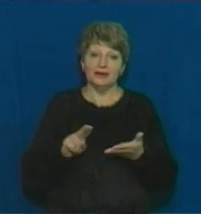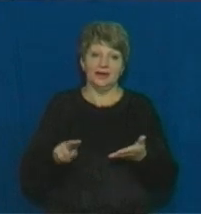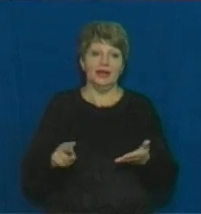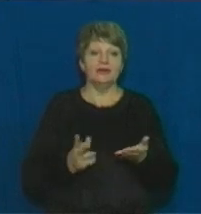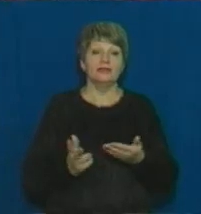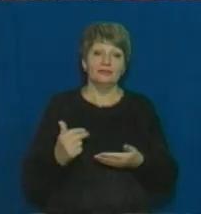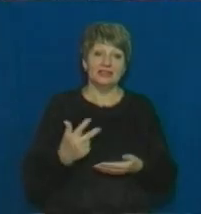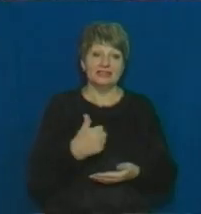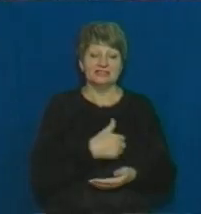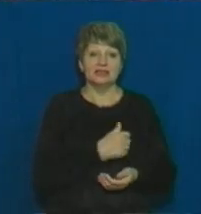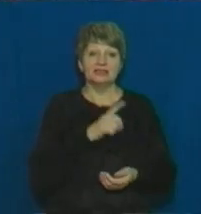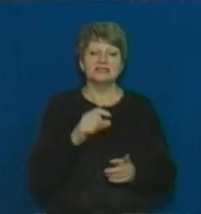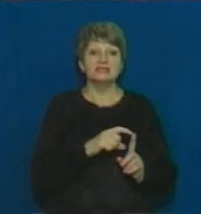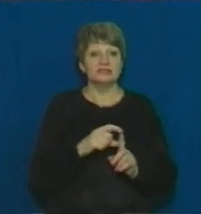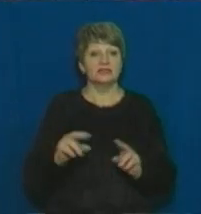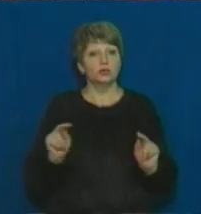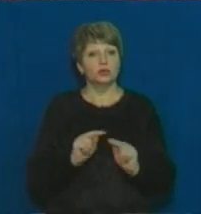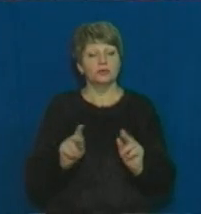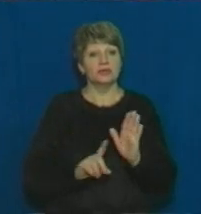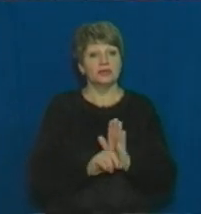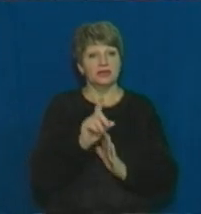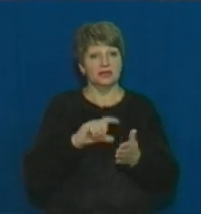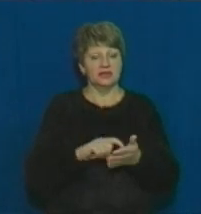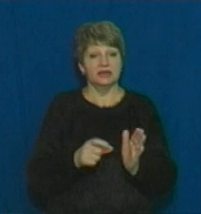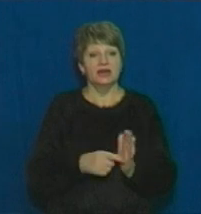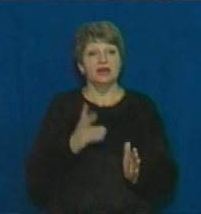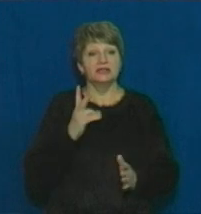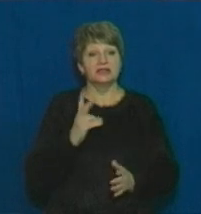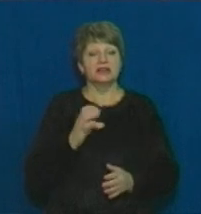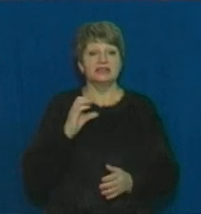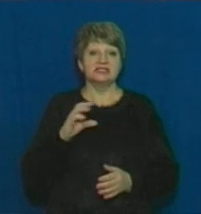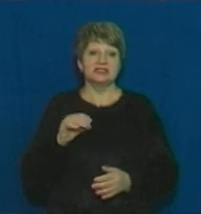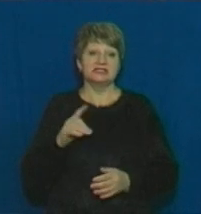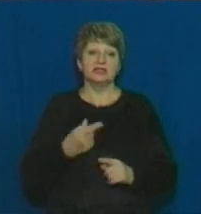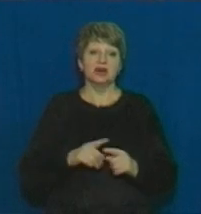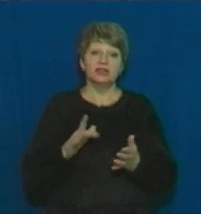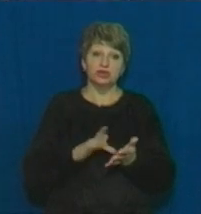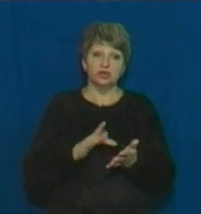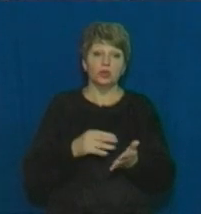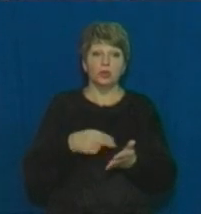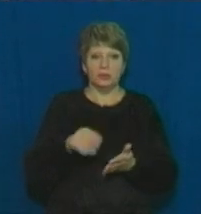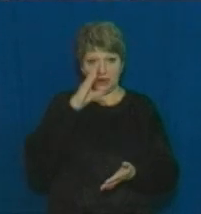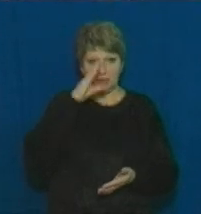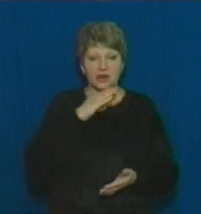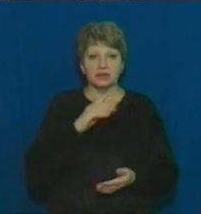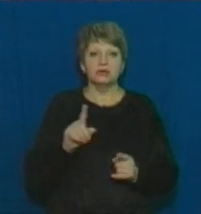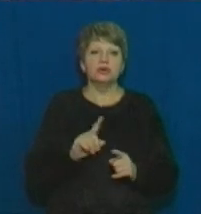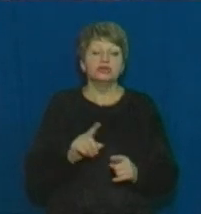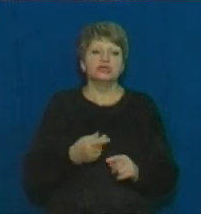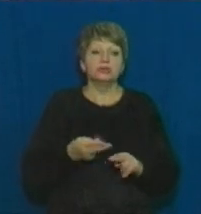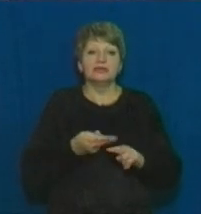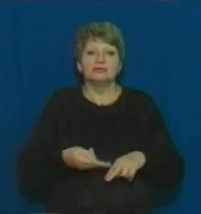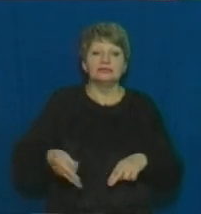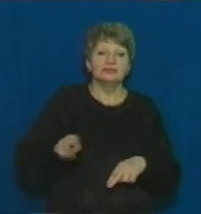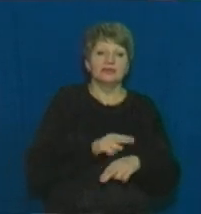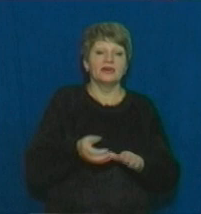вирізати. Зі слів вчительки початкових класів Наталії Стеценко, ось ці зошити придбали батьки, аби не лише компенсувати відсутність